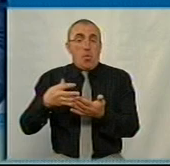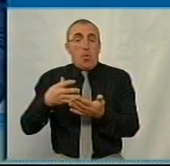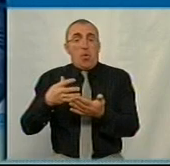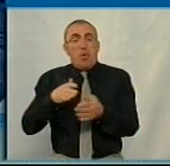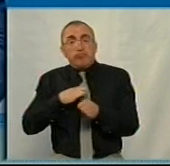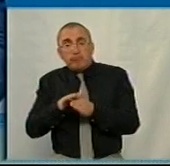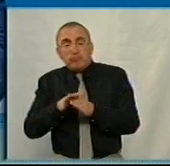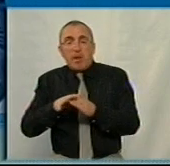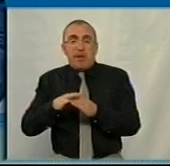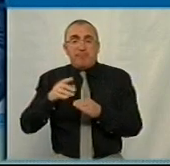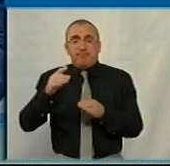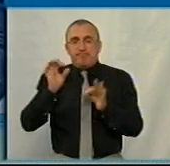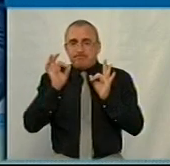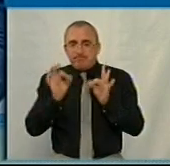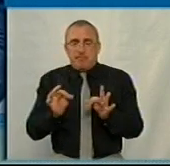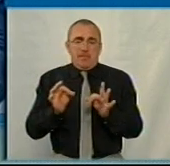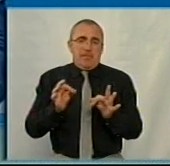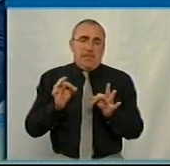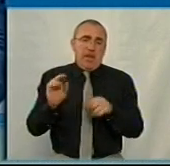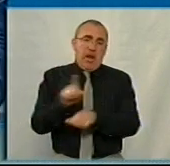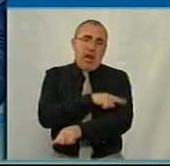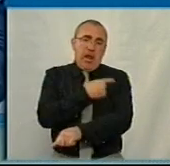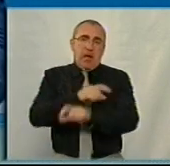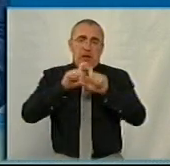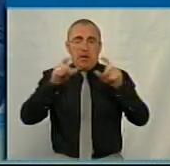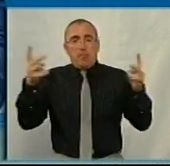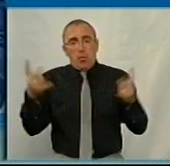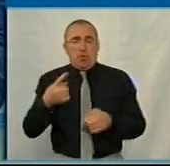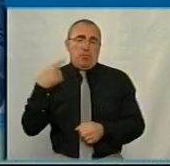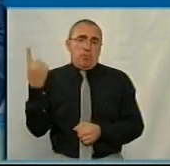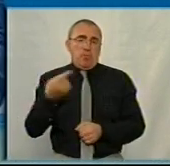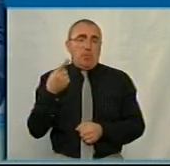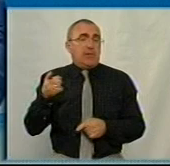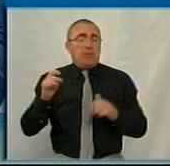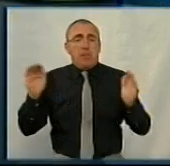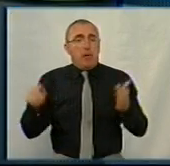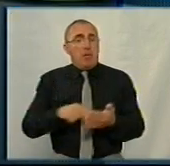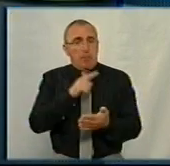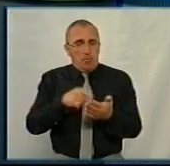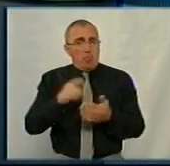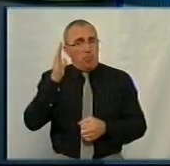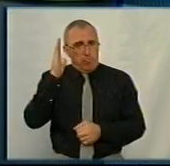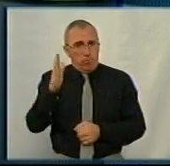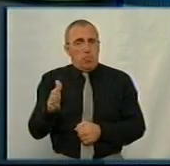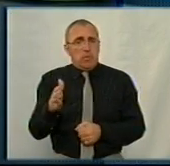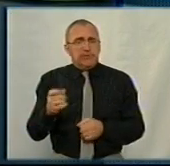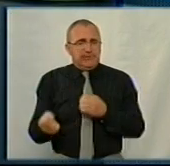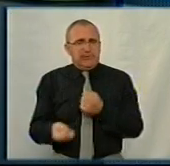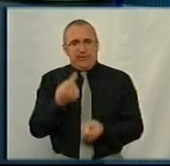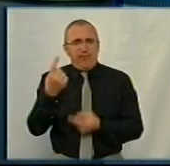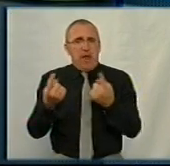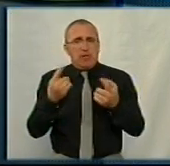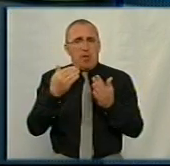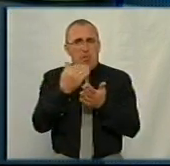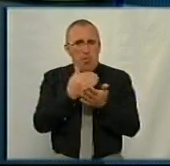раціональне саме тих лікувальних закладів, які потрібні області. Тим не менше це питання буде,'явиться в порядку